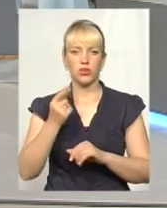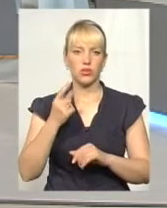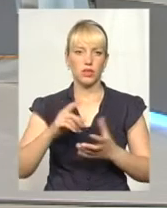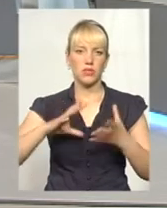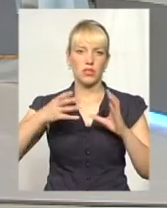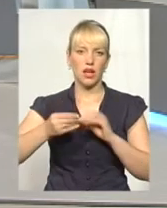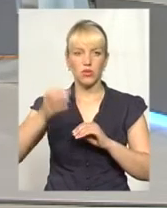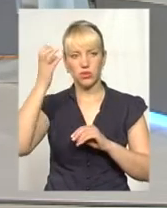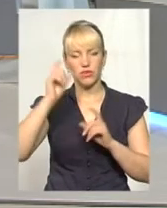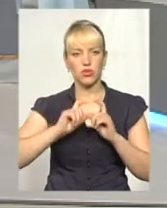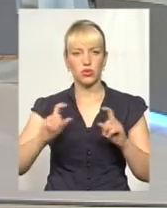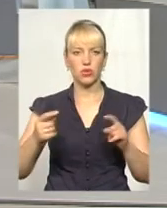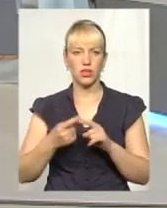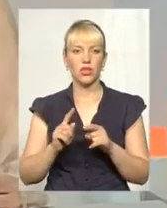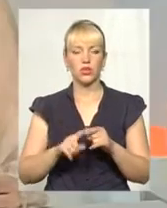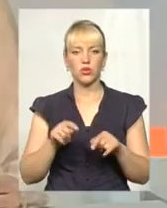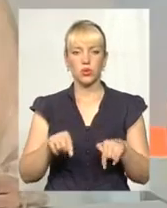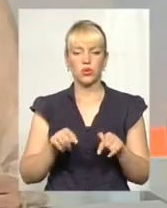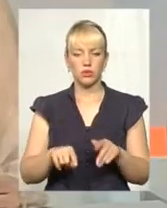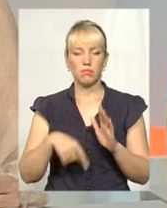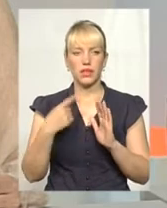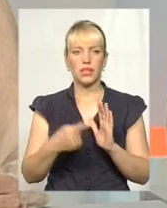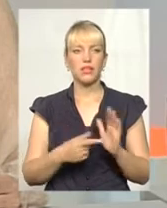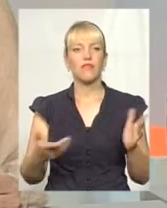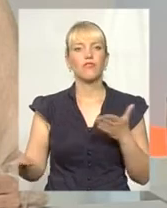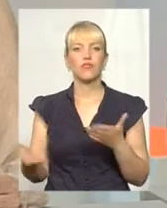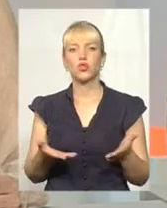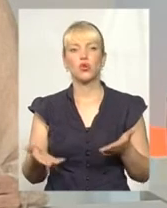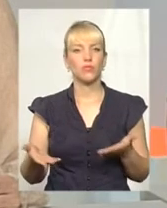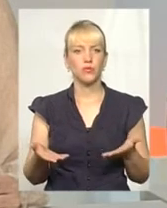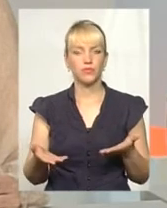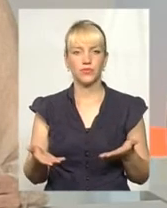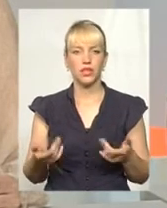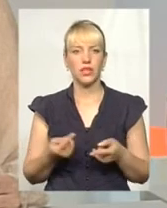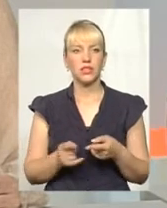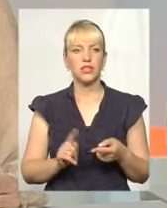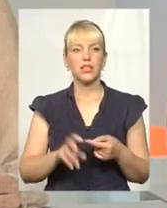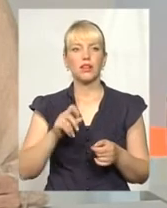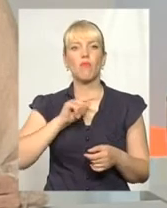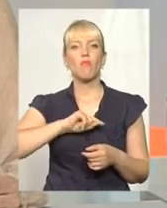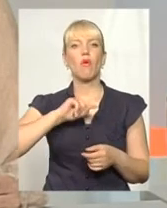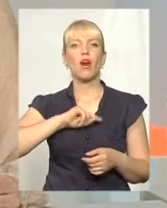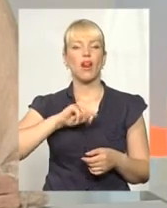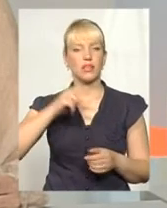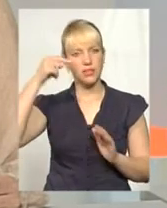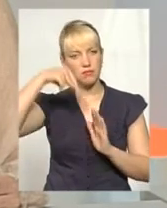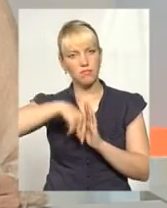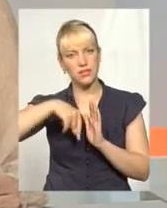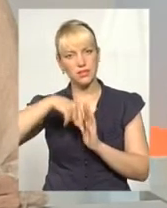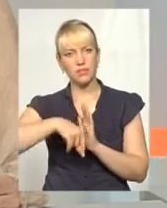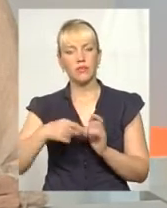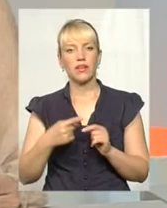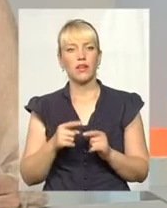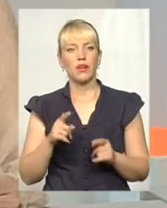навчальних закладах. Але тут питання розуміти, в чому стоїть, що воно більше такого морального змісту. Подекуди,